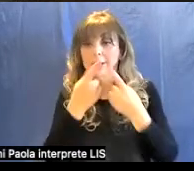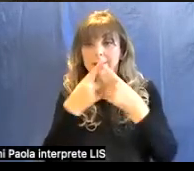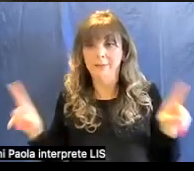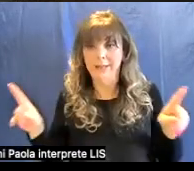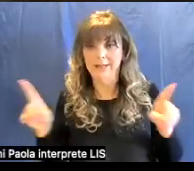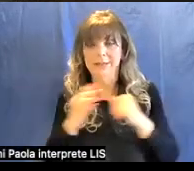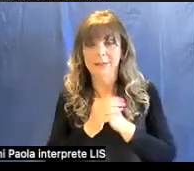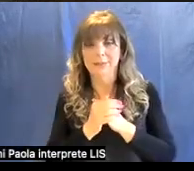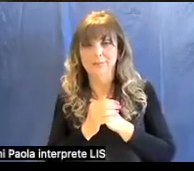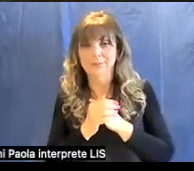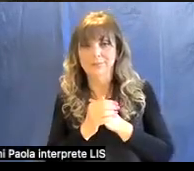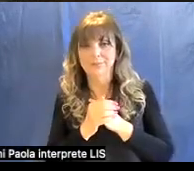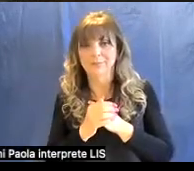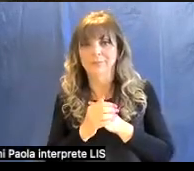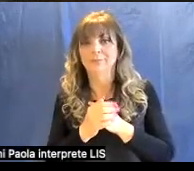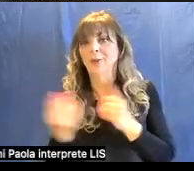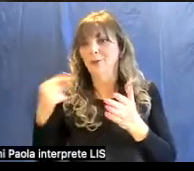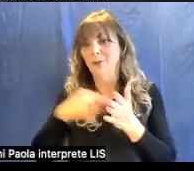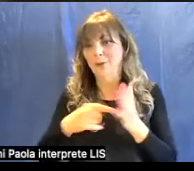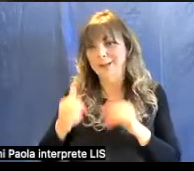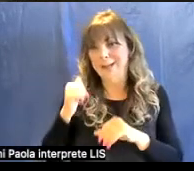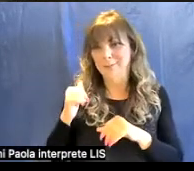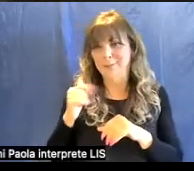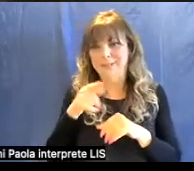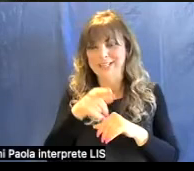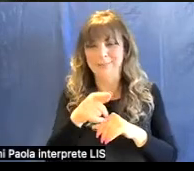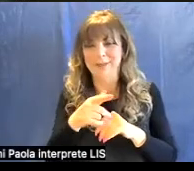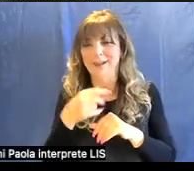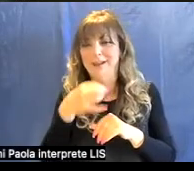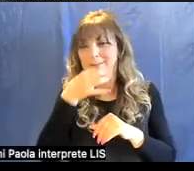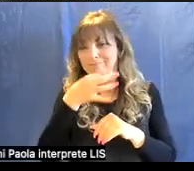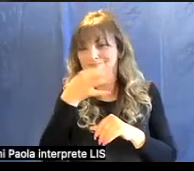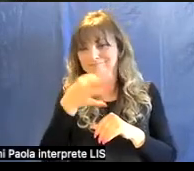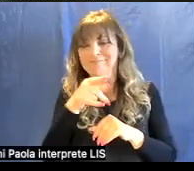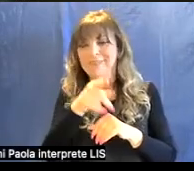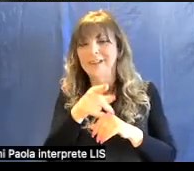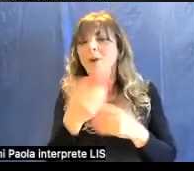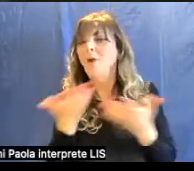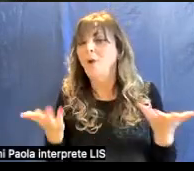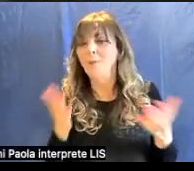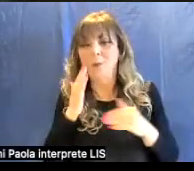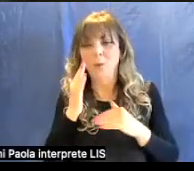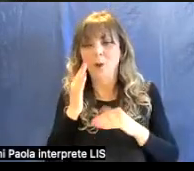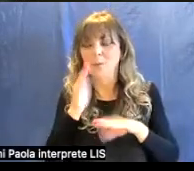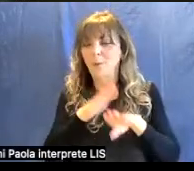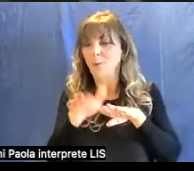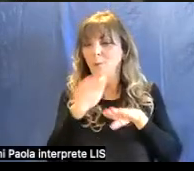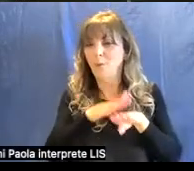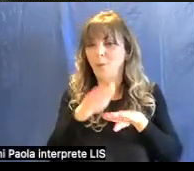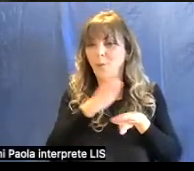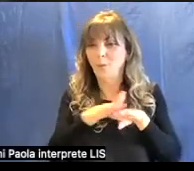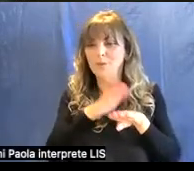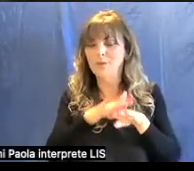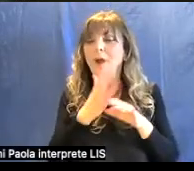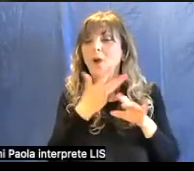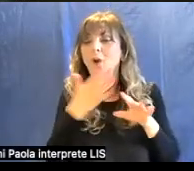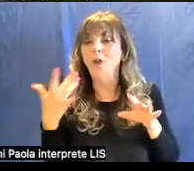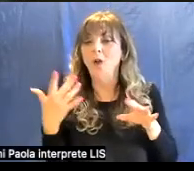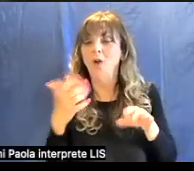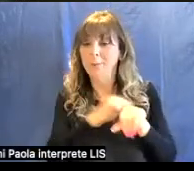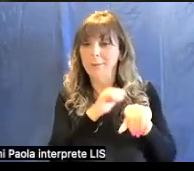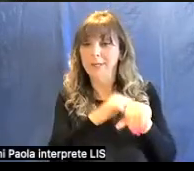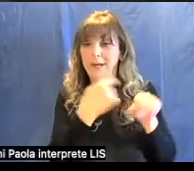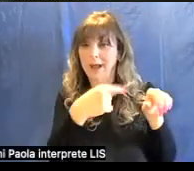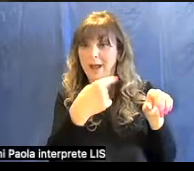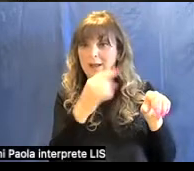Ecco tornati a quello che stavo dicendo prima, cioè come l'uomo ha utilizzato il colore dei minerali.